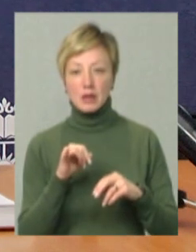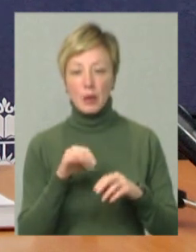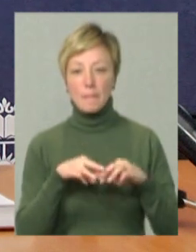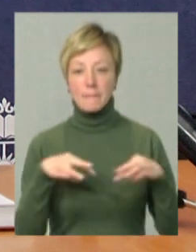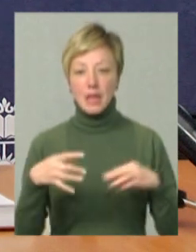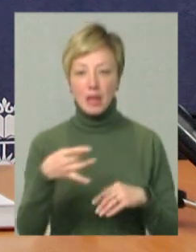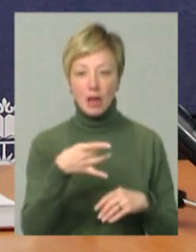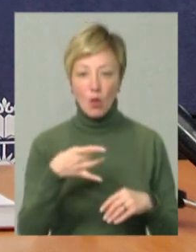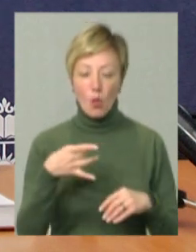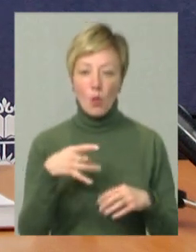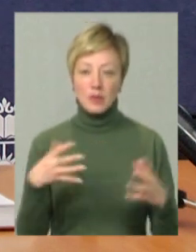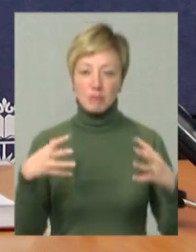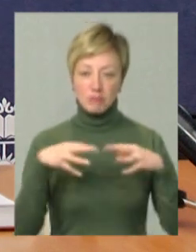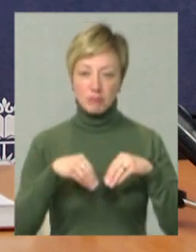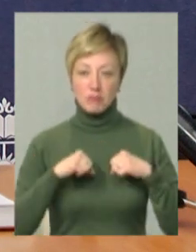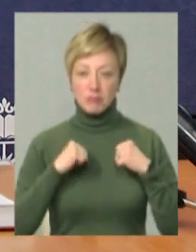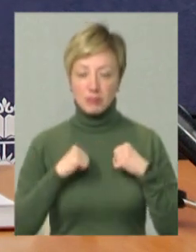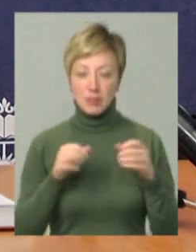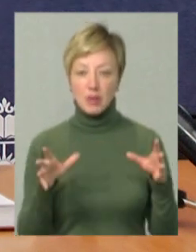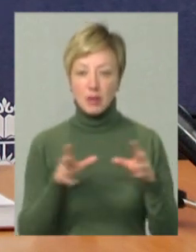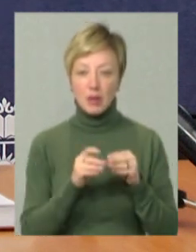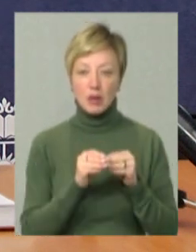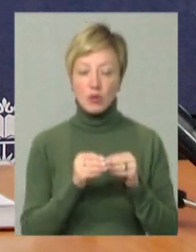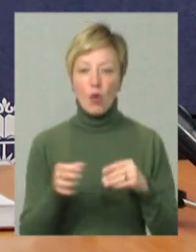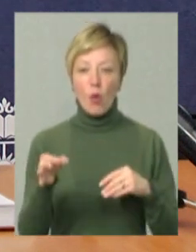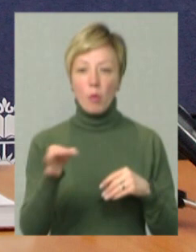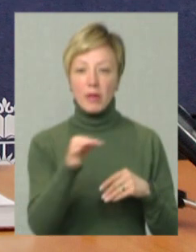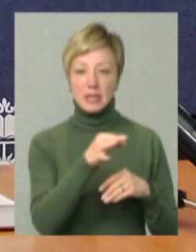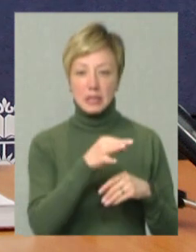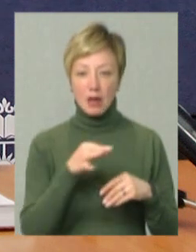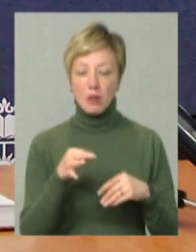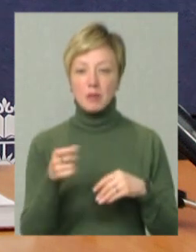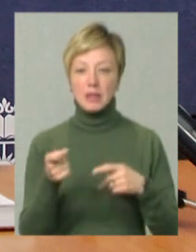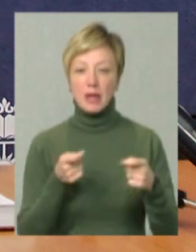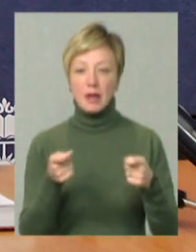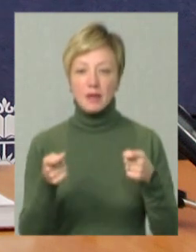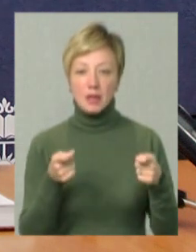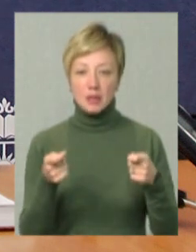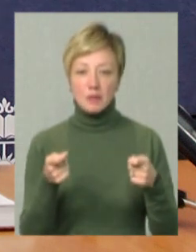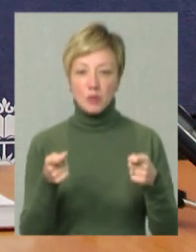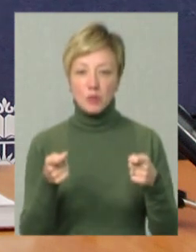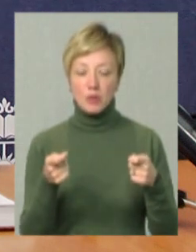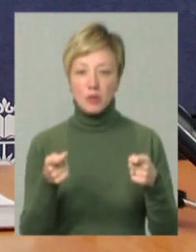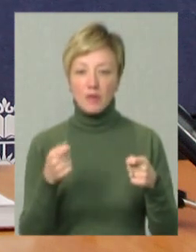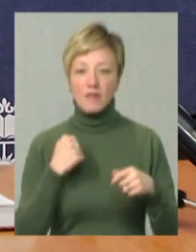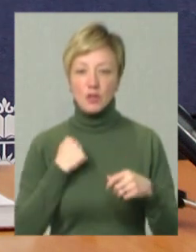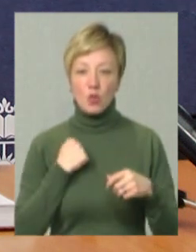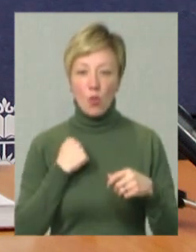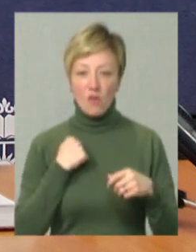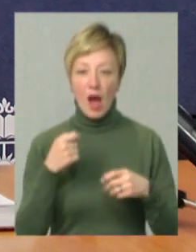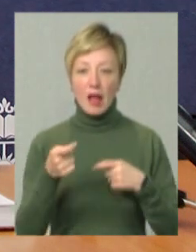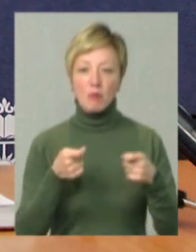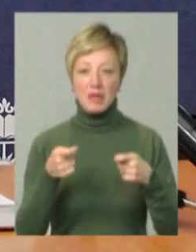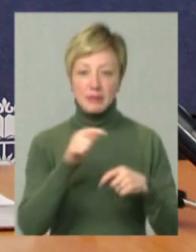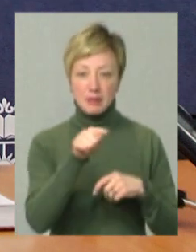Мінрегіон, і всі спільними засиллями, ми разом із областями, із керівництвом обласних